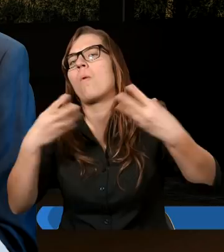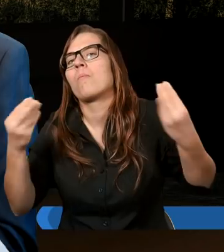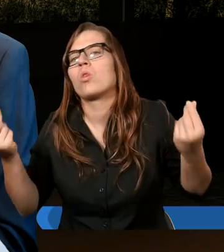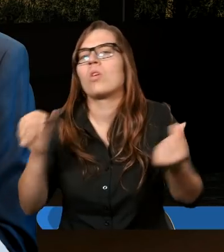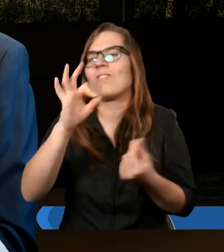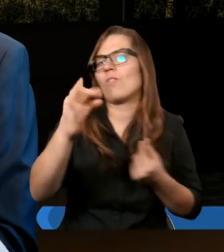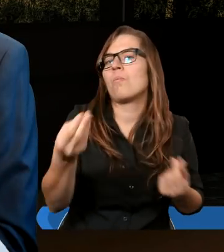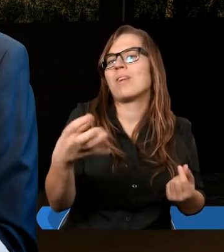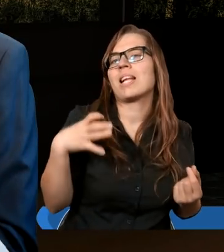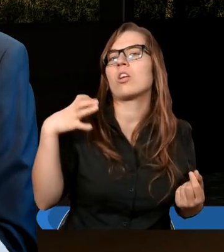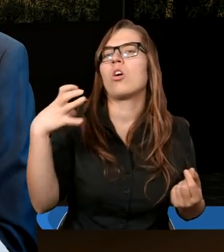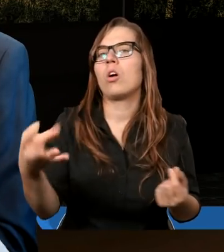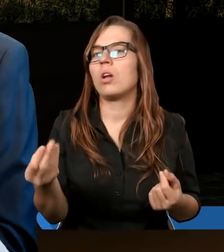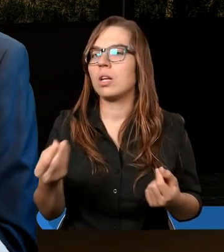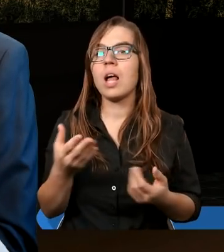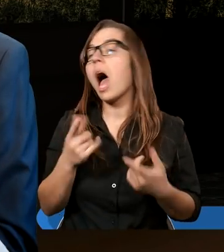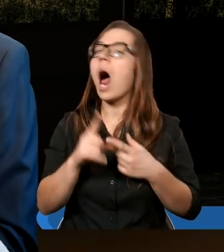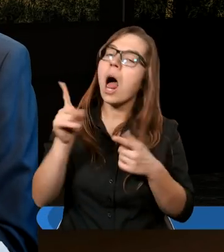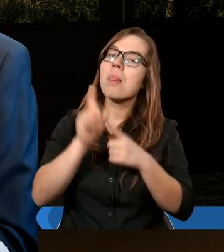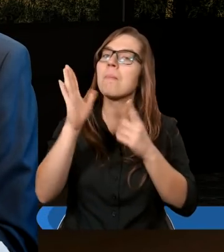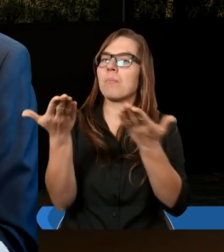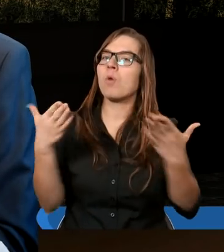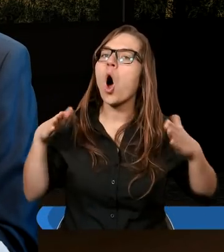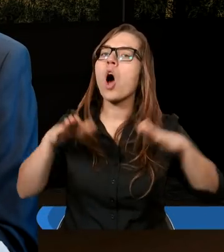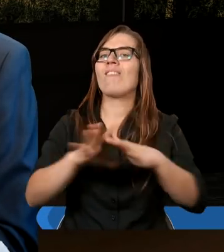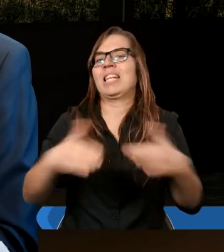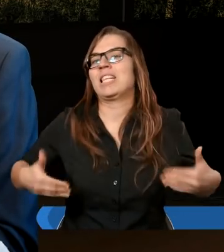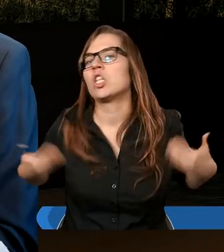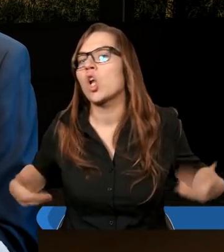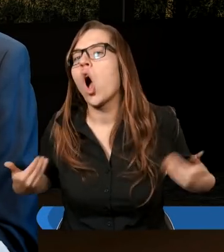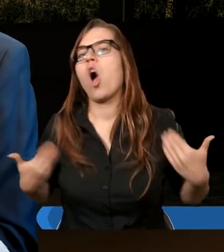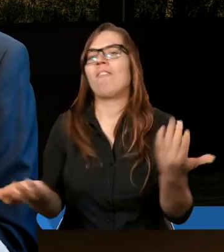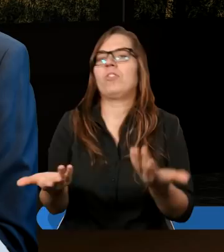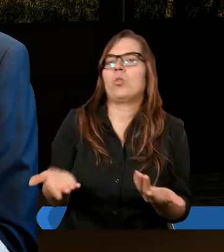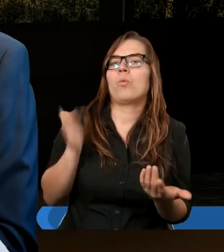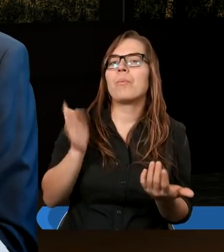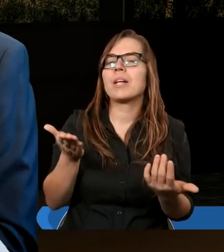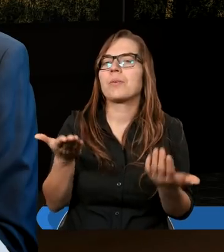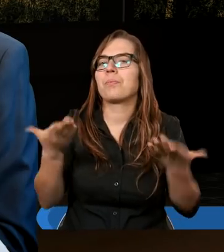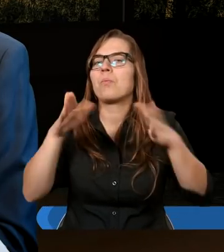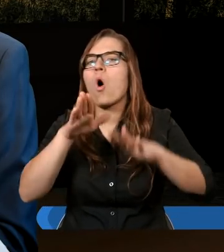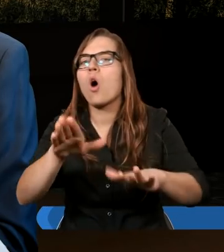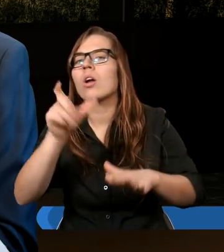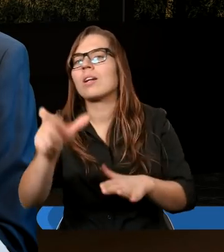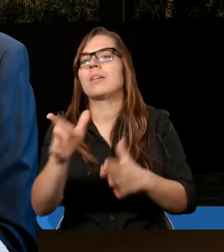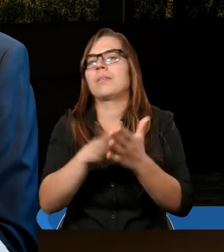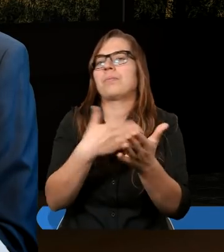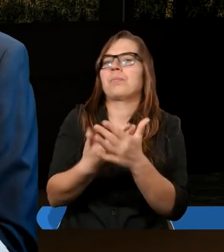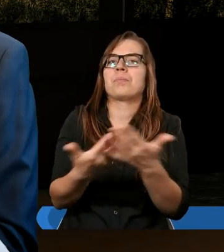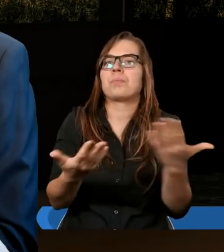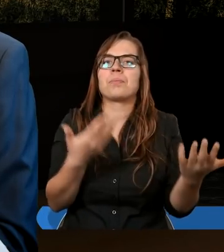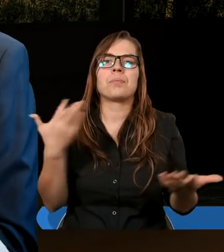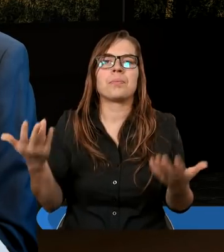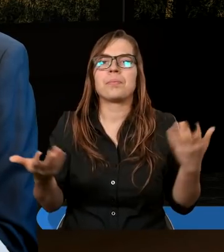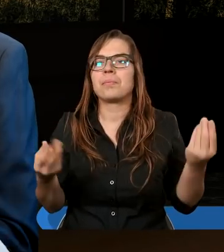swój majątek, ale będę ci błogosławił zdrowiem, będę ci błogosławił